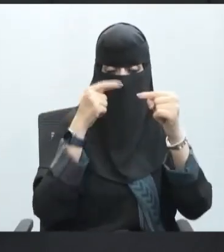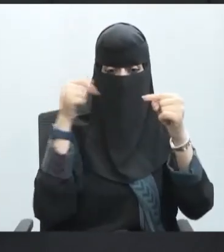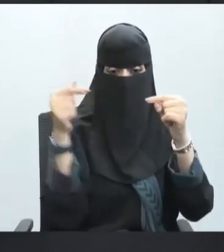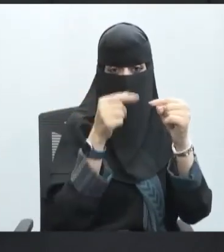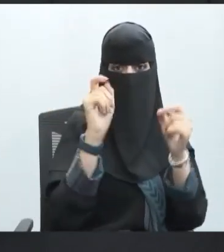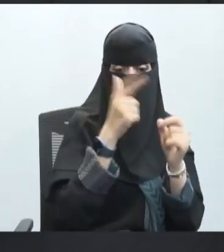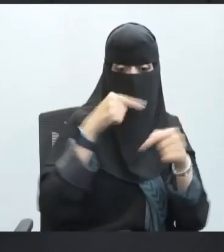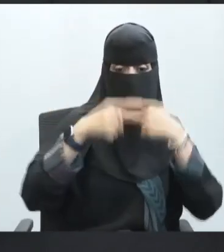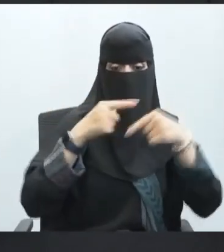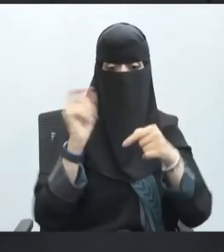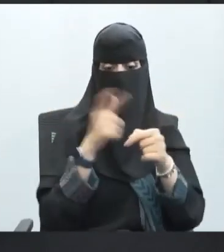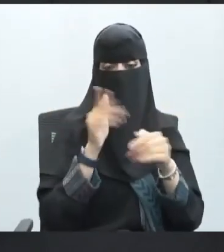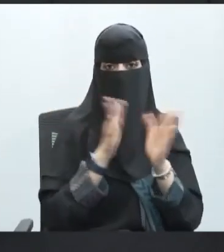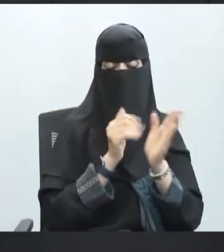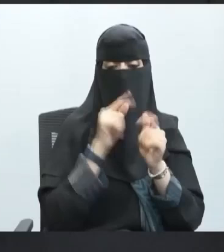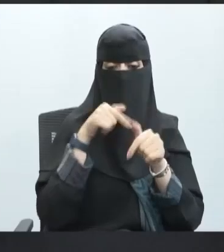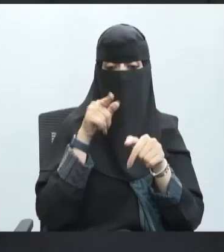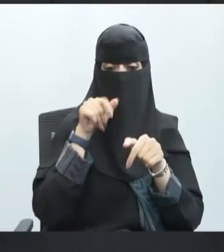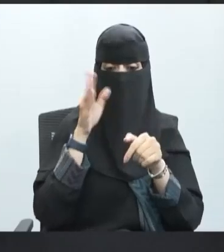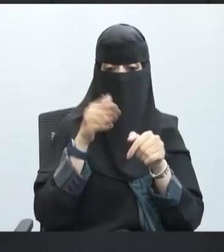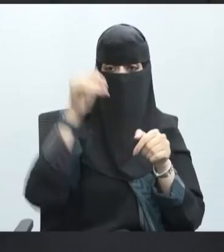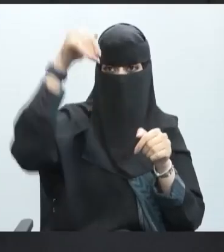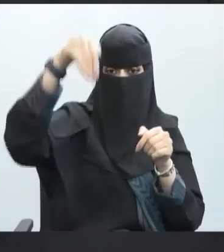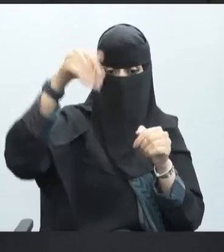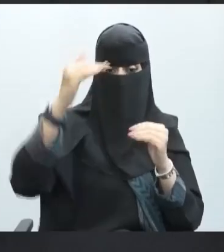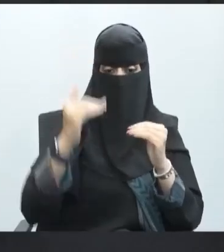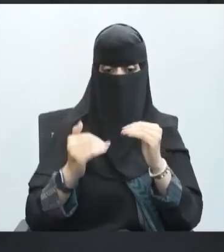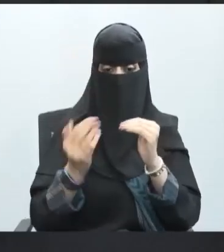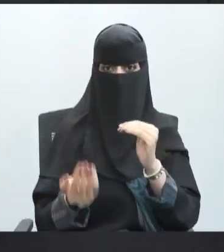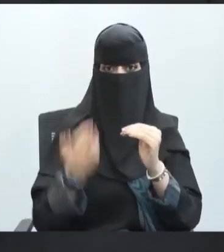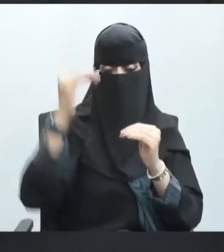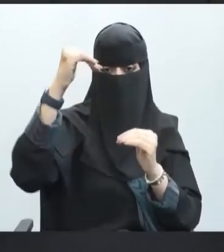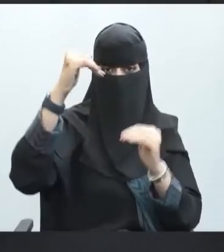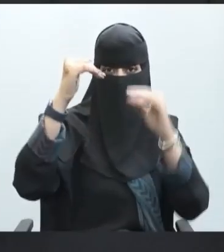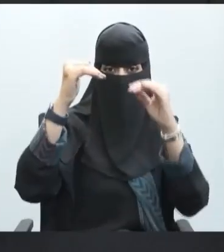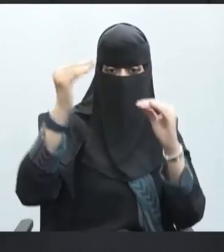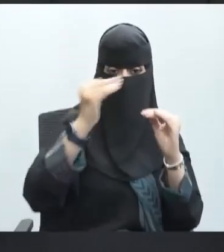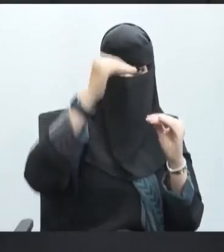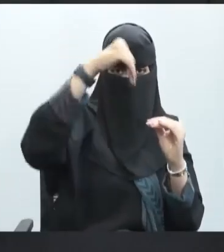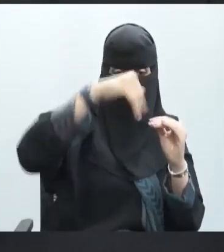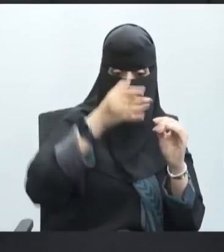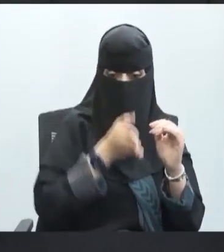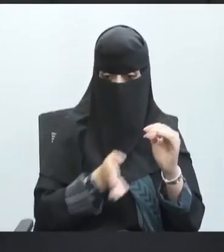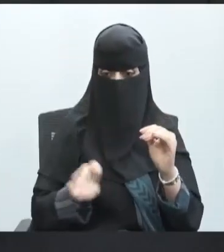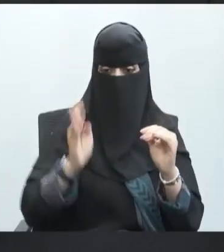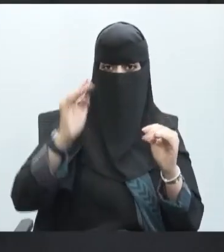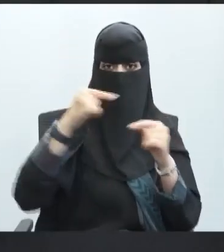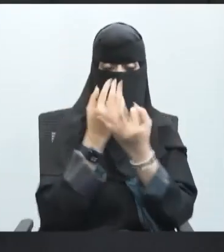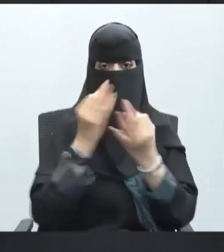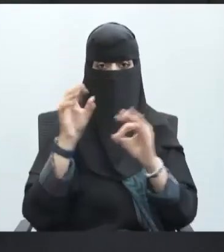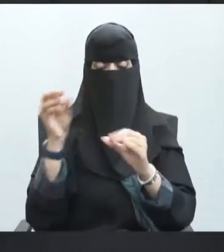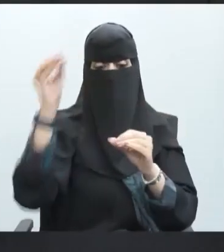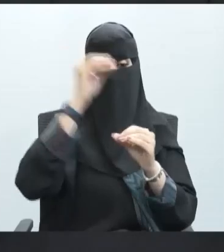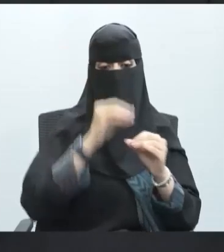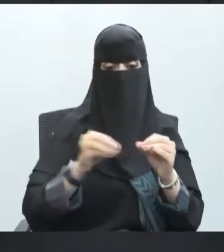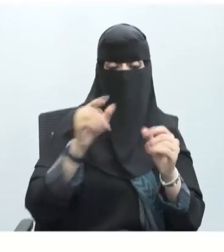آيونات البوتاسيوم والصوديوم ونلاحظ دخول الصوديوم هنا خروج له وبطريقة معاكسة حتى يكتمل نقل